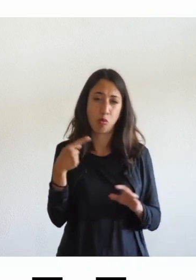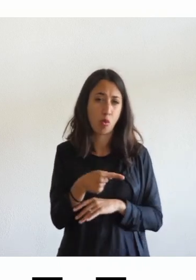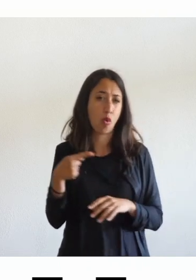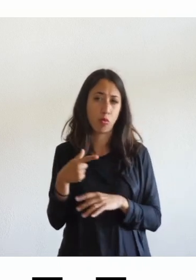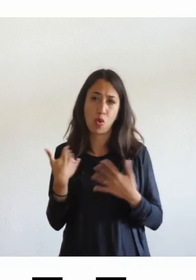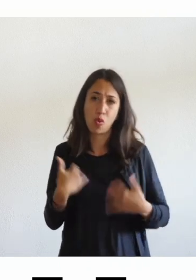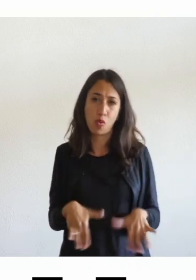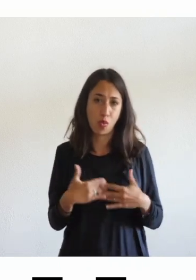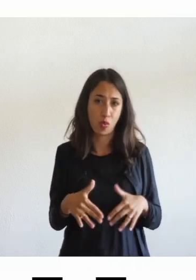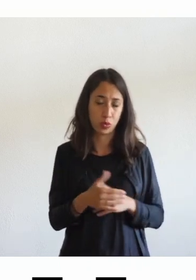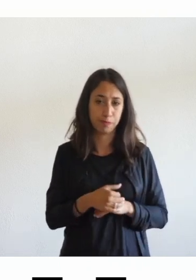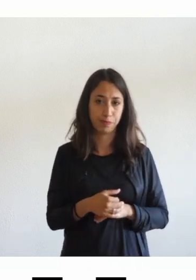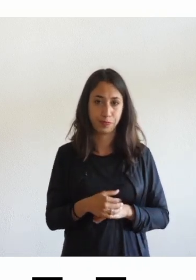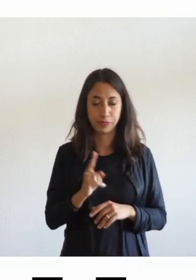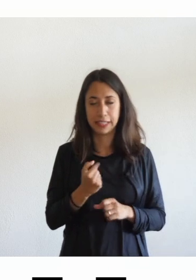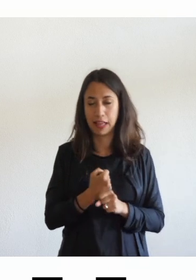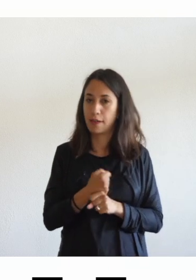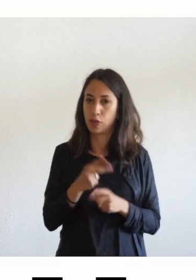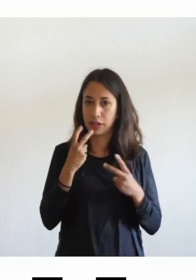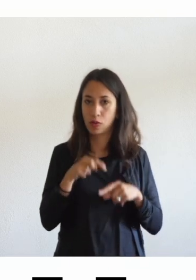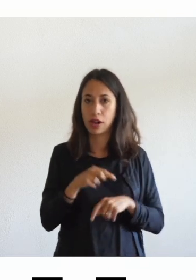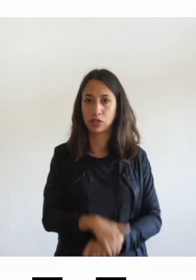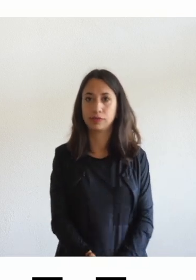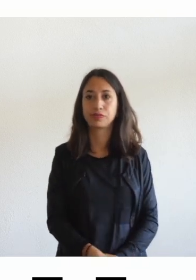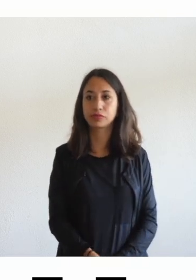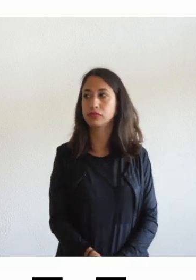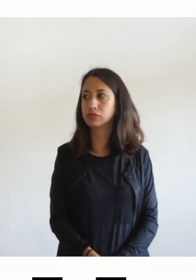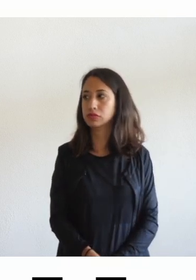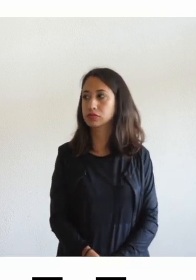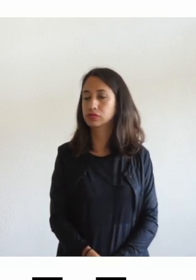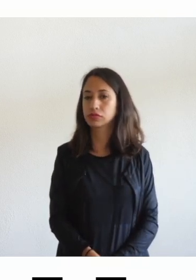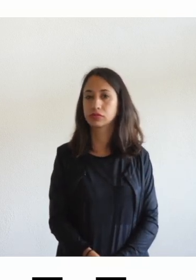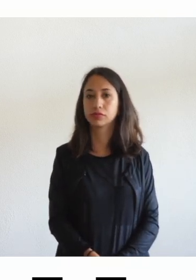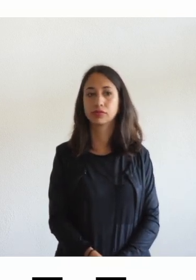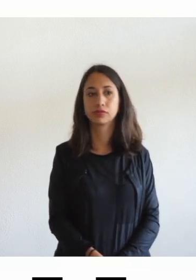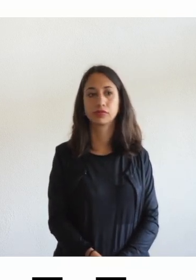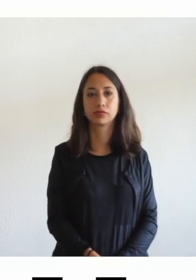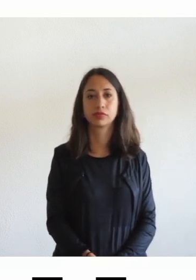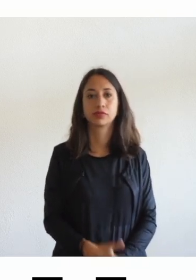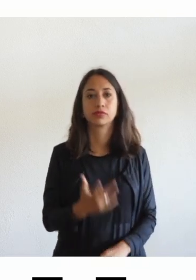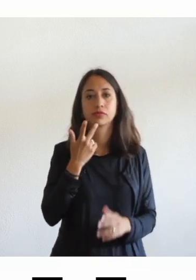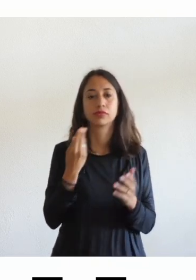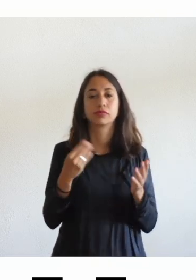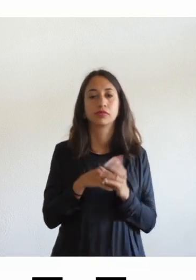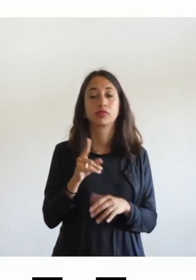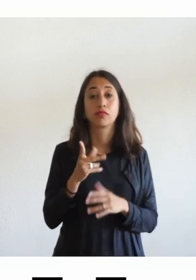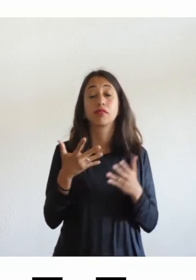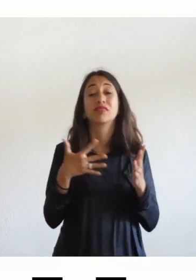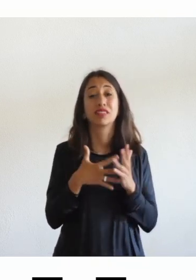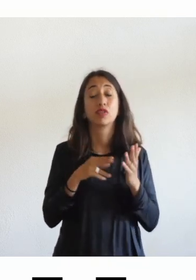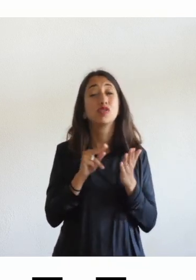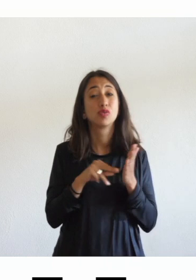grandi risposte e aggiungerei anche la difficoltà scolastici